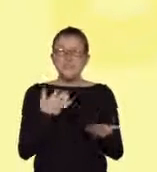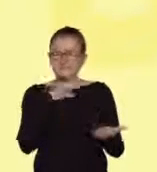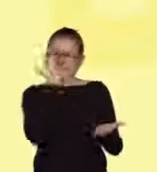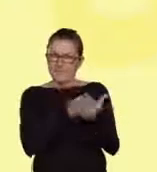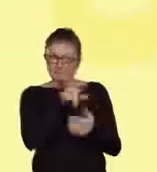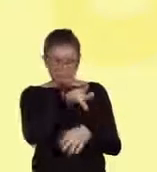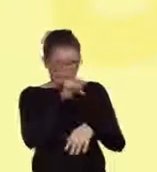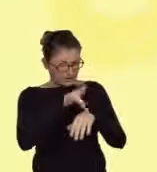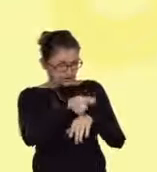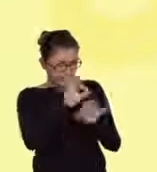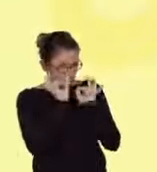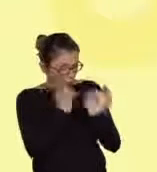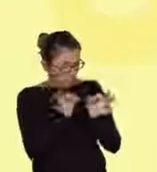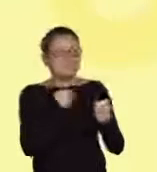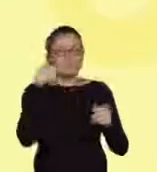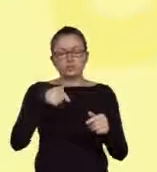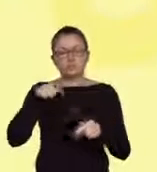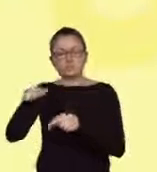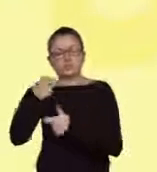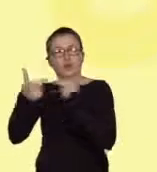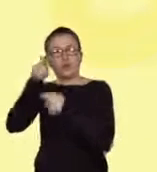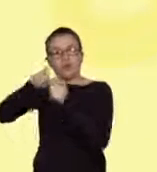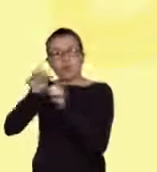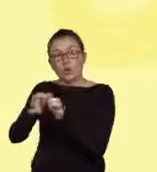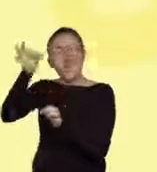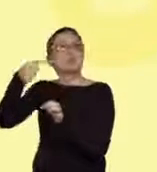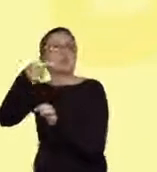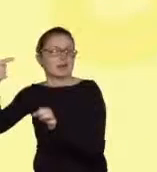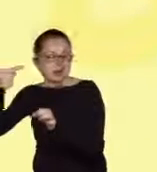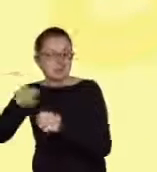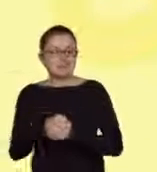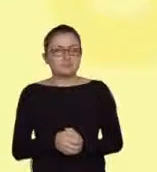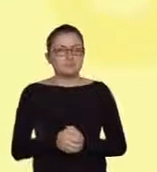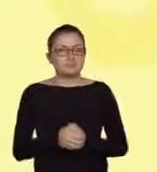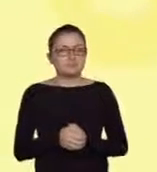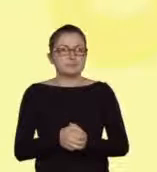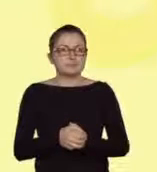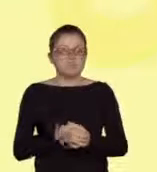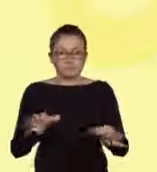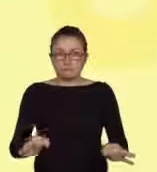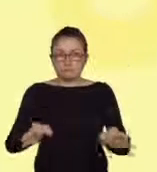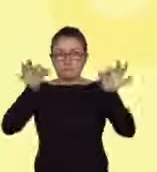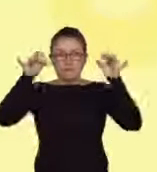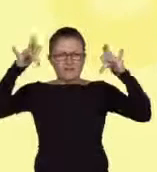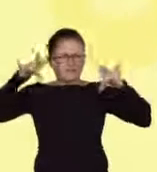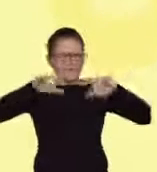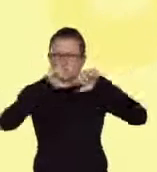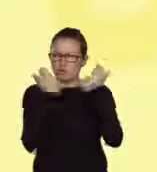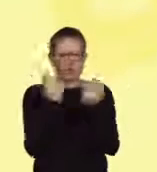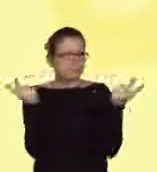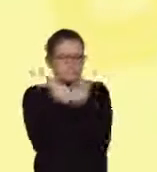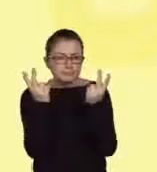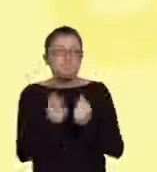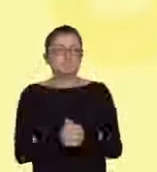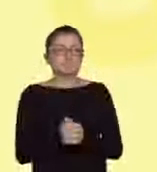przeprowadza się tak zwaną kontrolę negatywną. Mieszaninę reakcyjną przygotowuje się w dokładnie taki sam sposób, jak w próbie